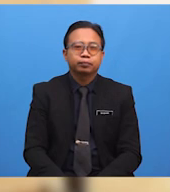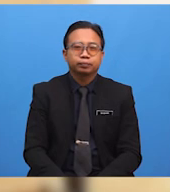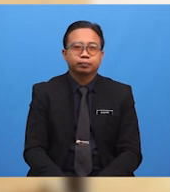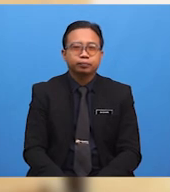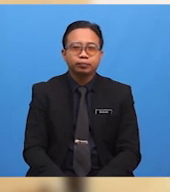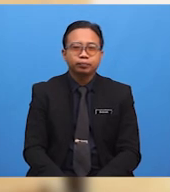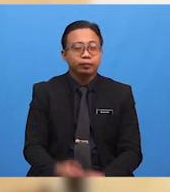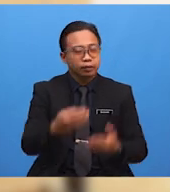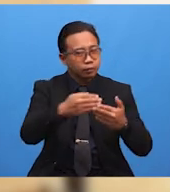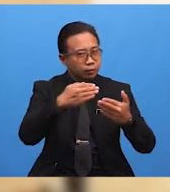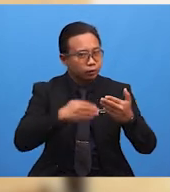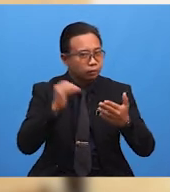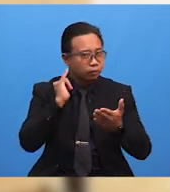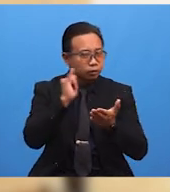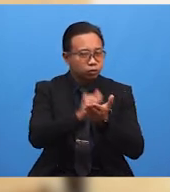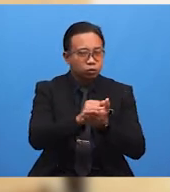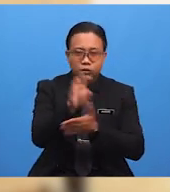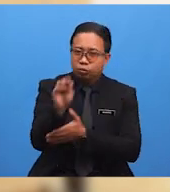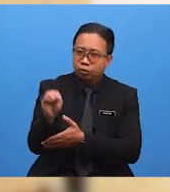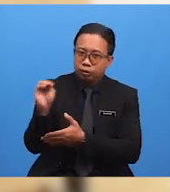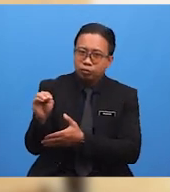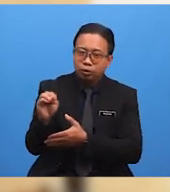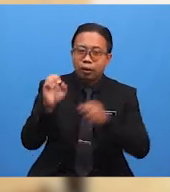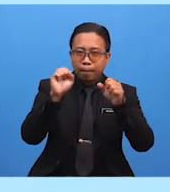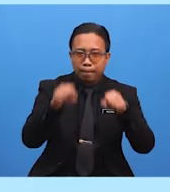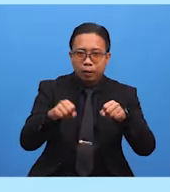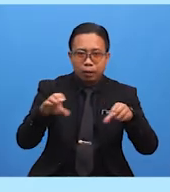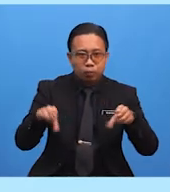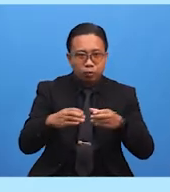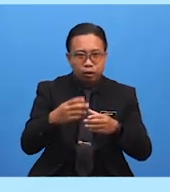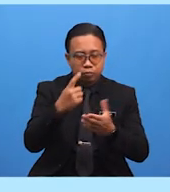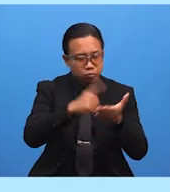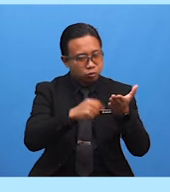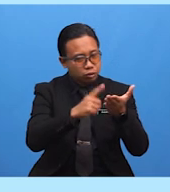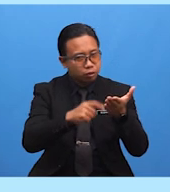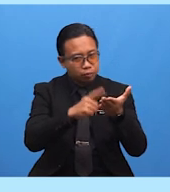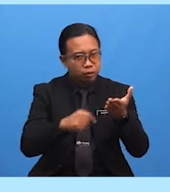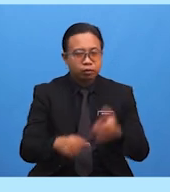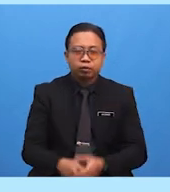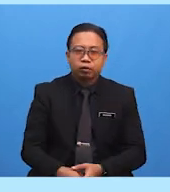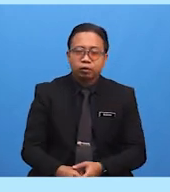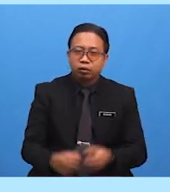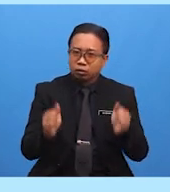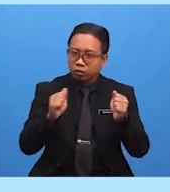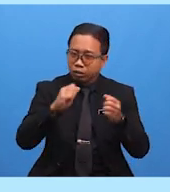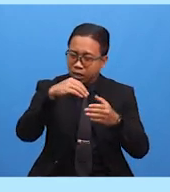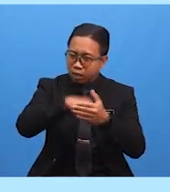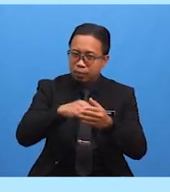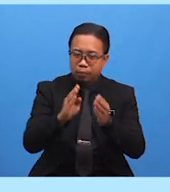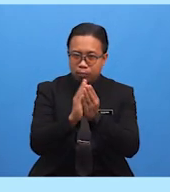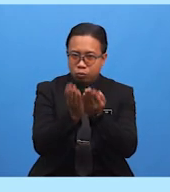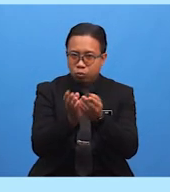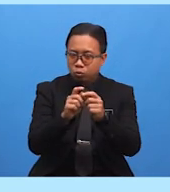Sebelum itu, murid-murid boleh membuat semakan melalui buku teks